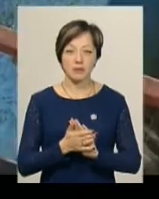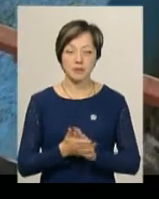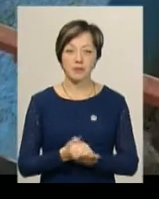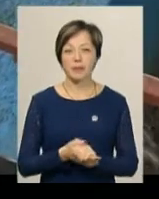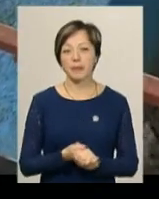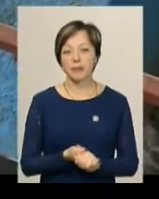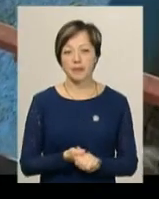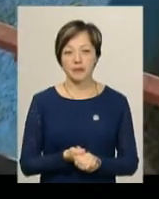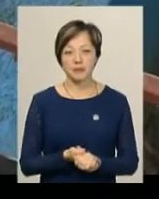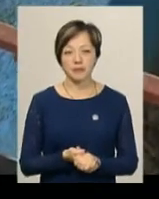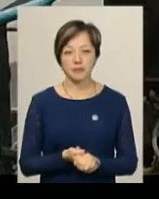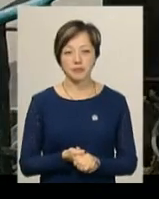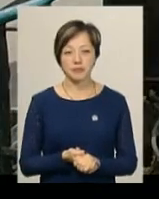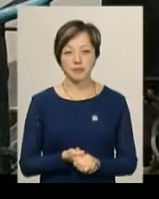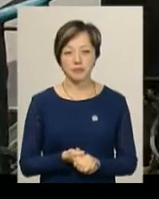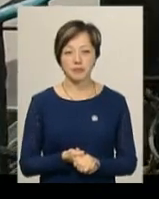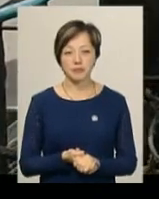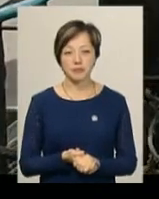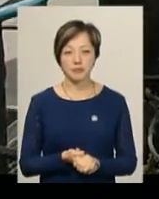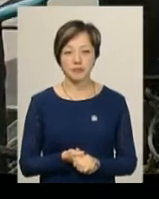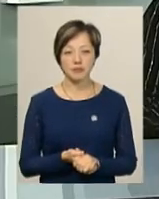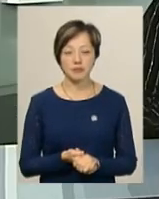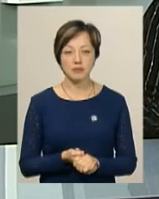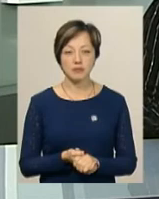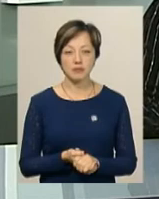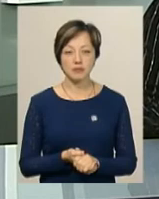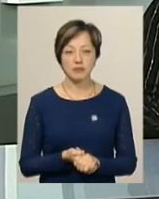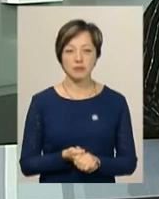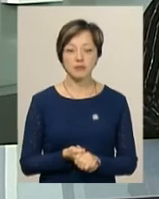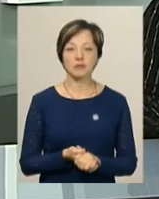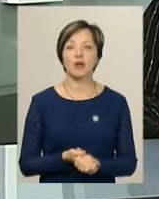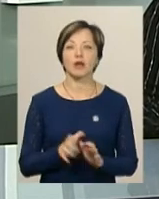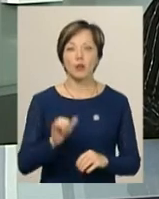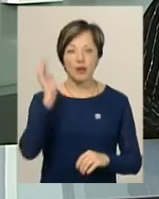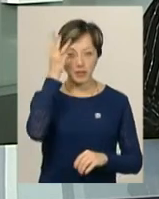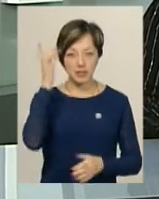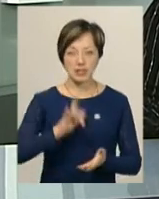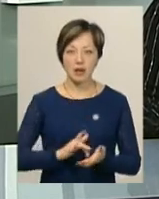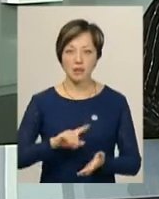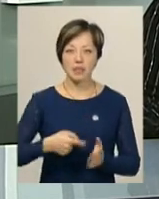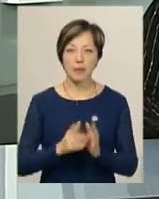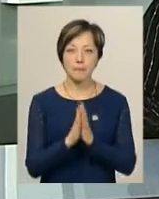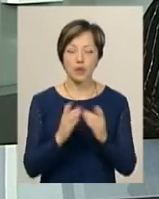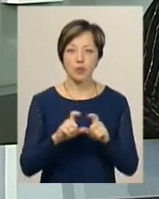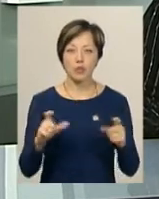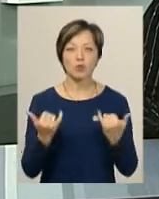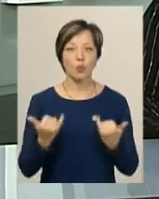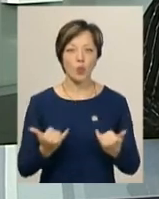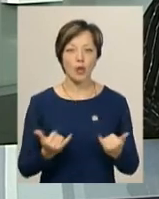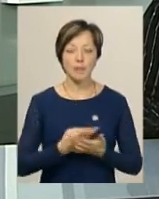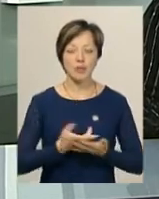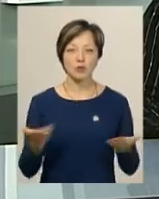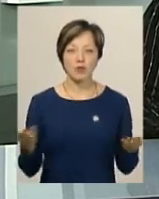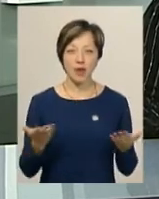Світлана Поробук, Дем'ян Сегольник, новини «Поділляцентр». У Хмельницькій центральній міській бібліотеці сьогодні